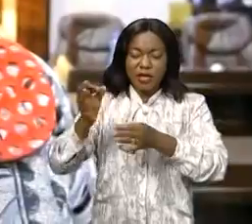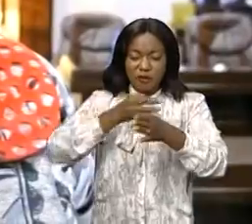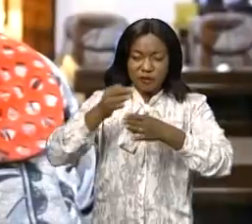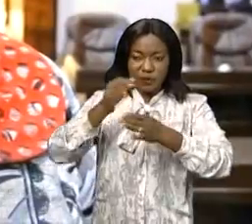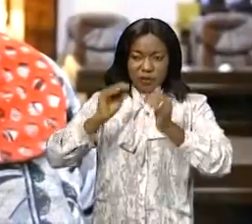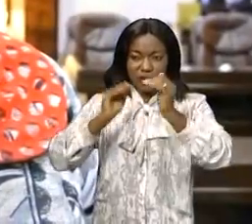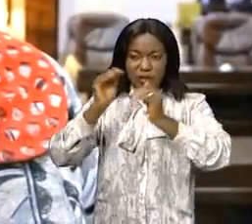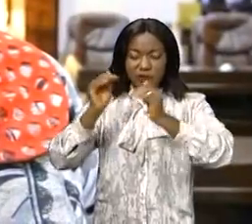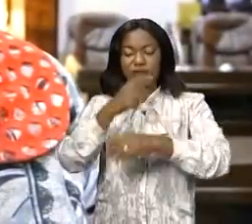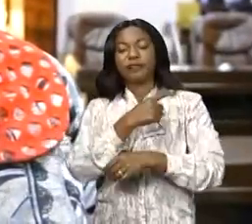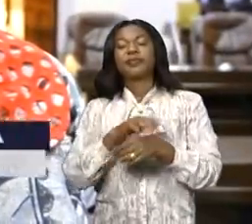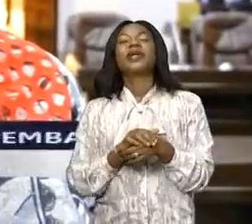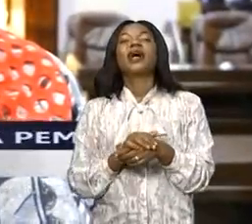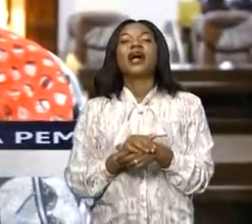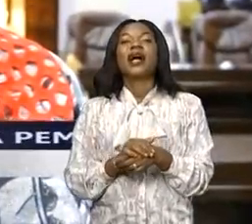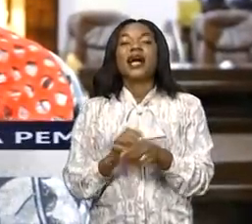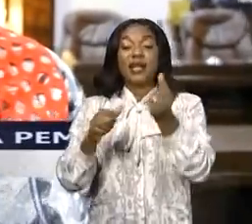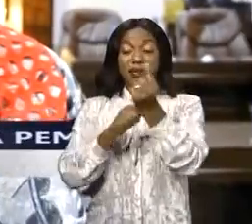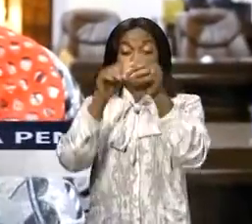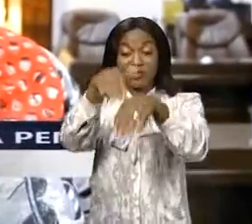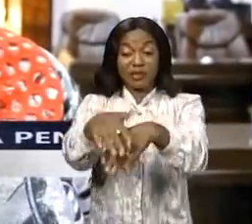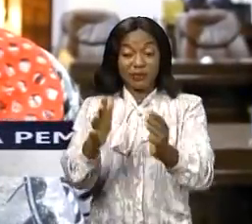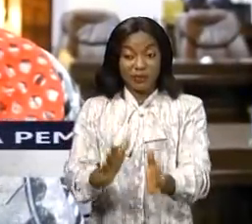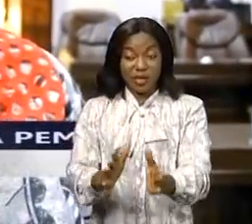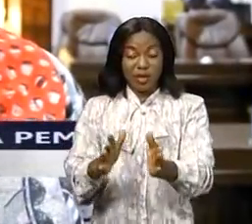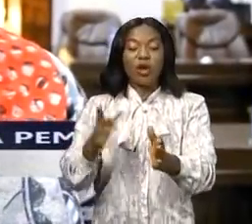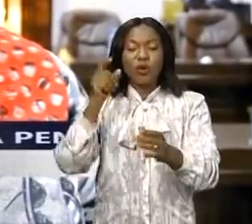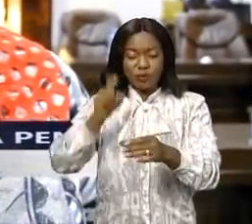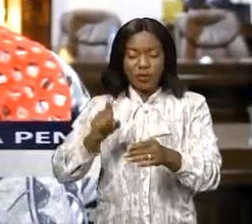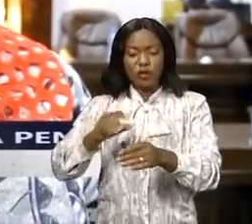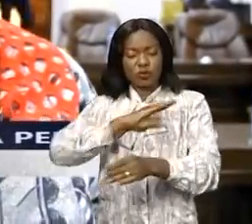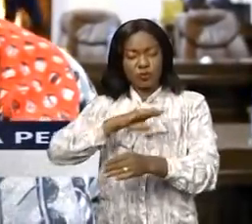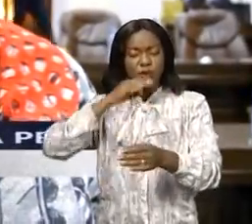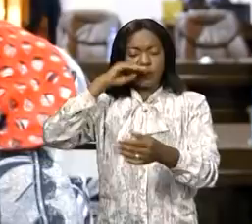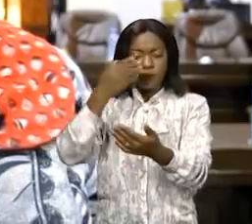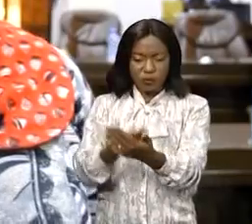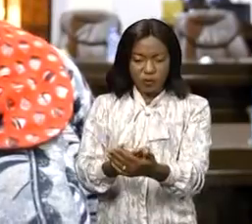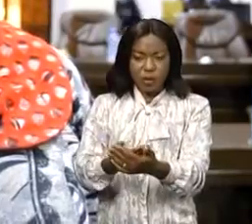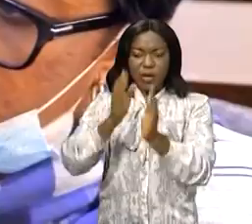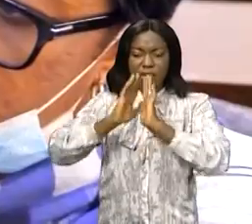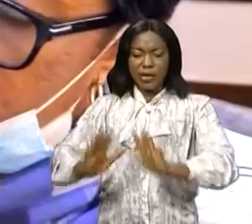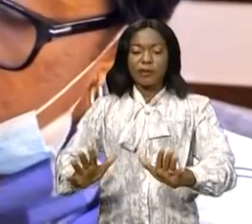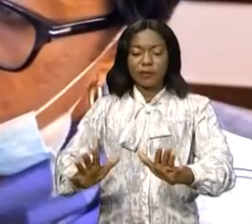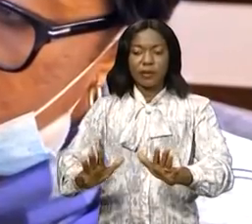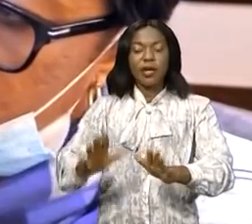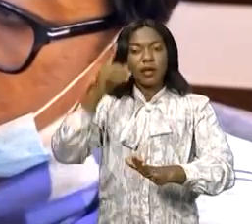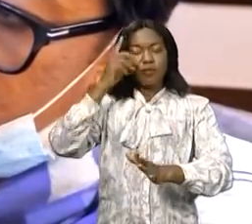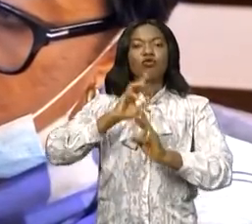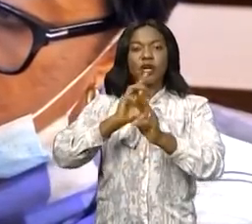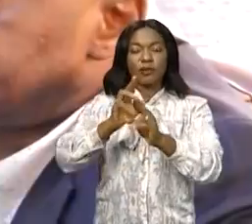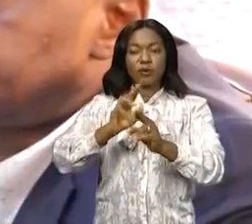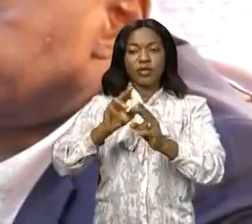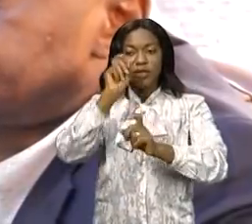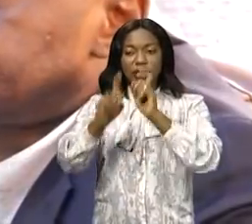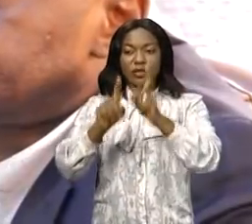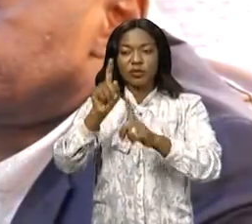à niveau. Les participants sont amenés à adopter un comportement responsable capable de répondre à